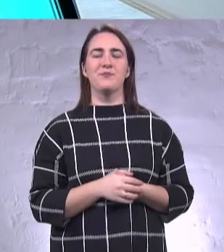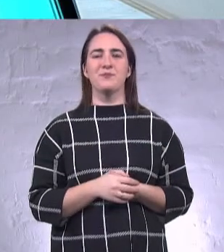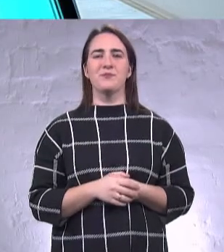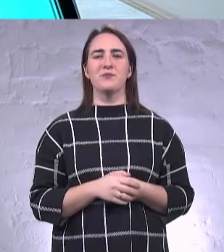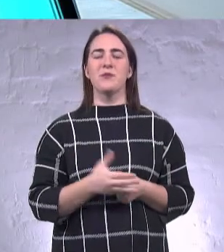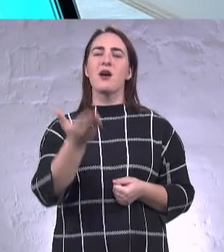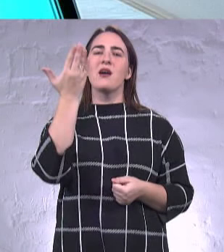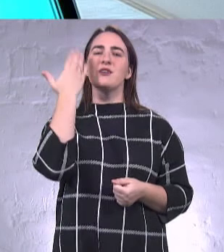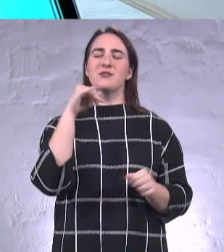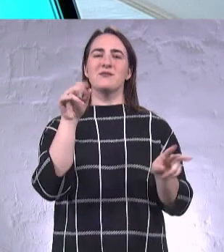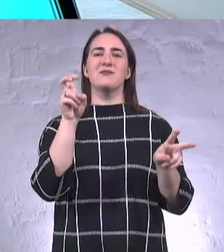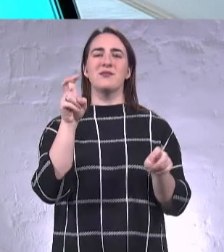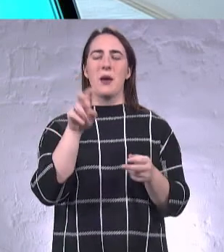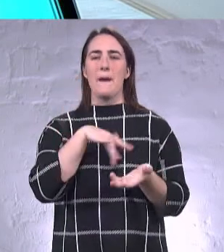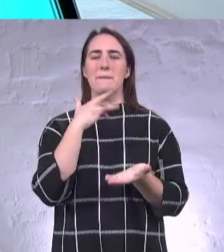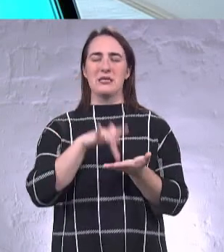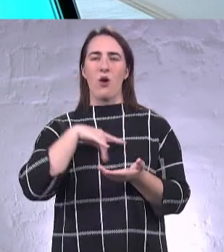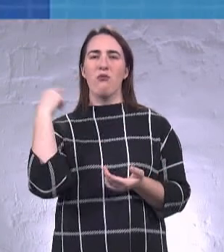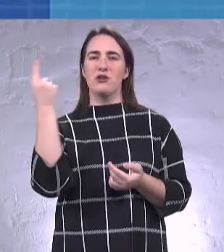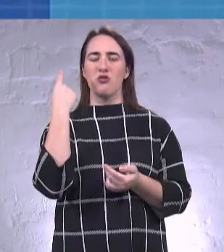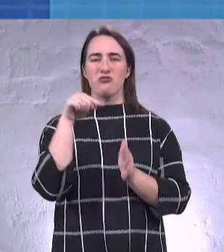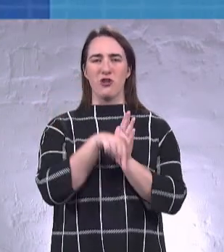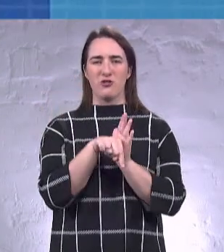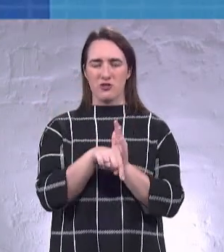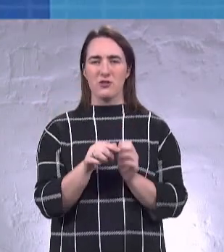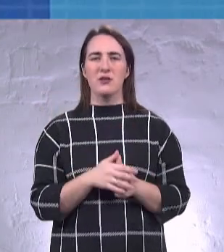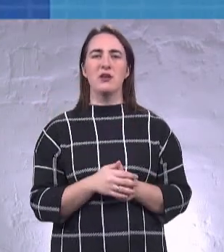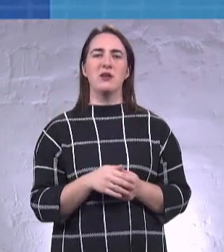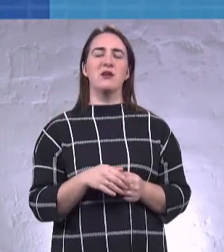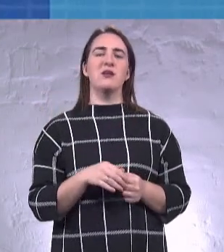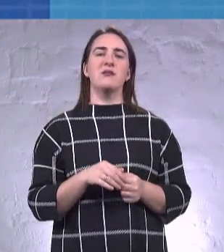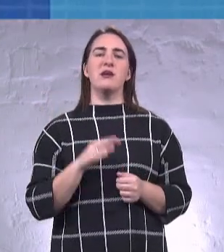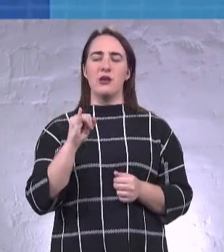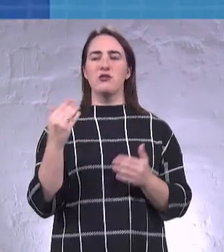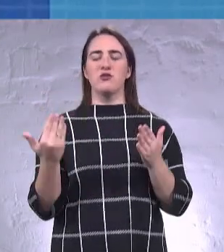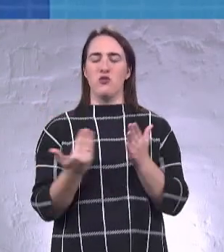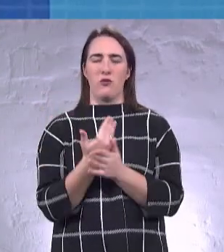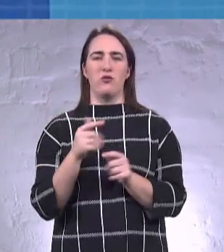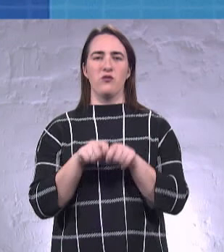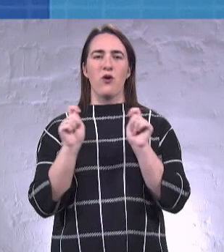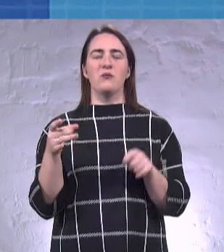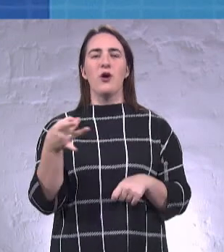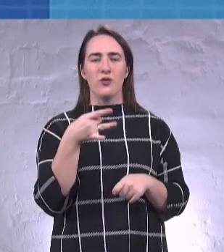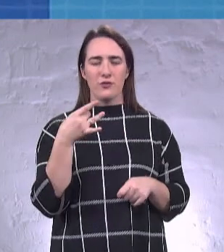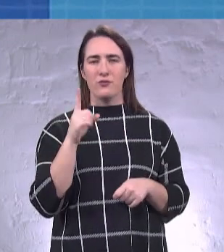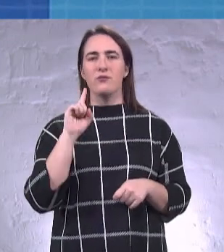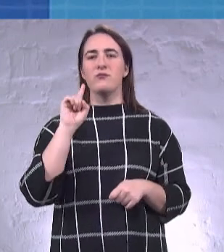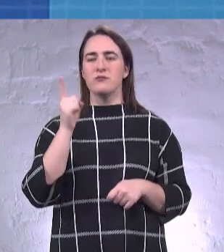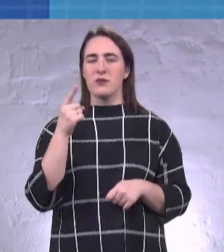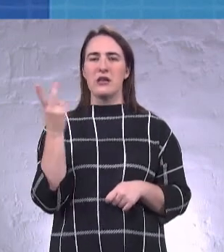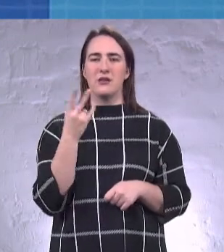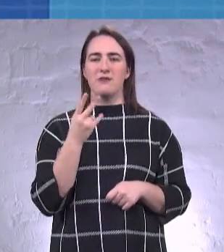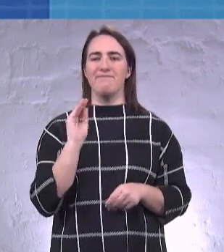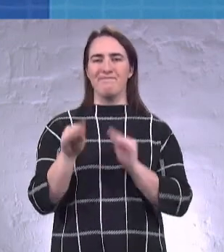Раніше вона називалась міста обласного значення і з новоутвореними районами. По-перше, треба їх наситити кадрами